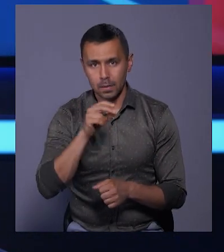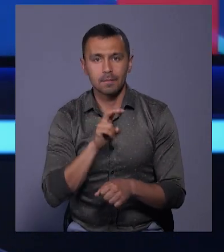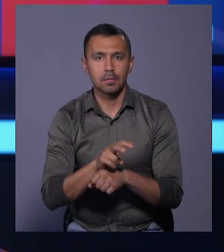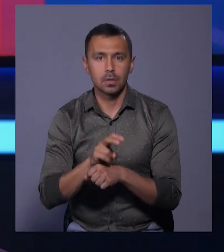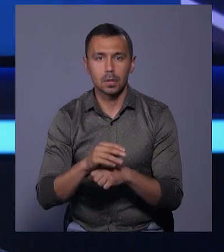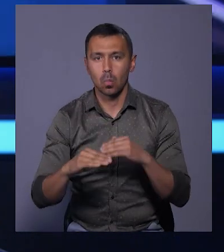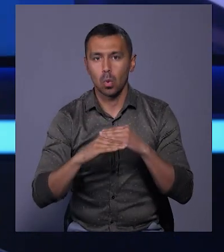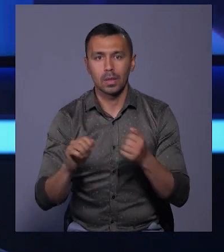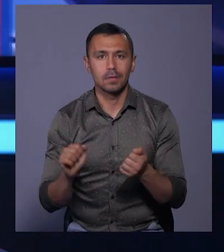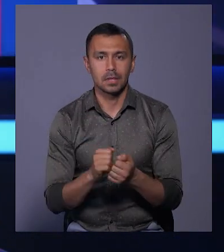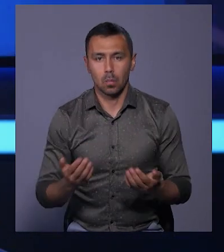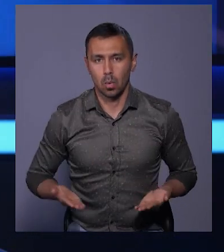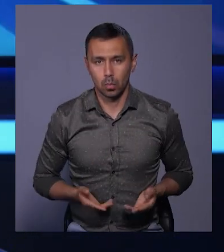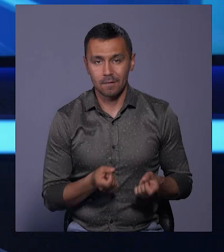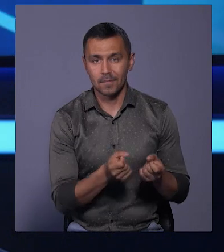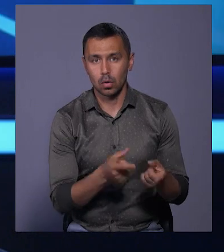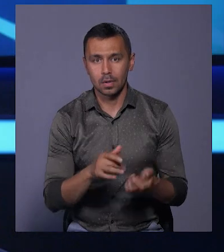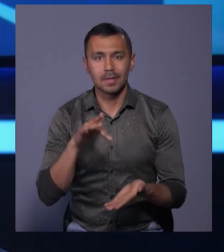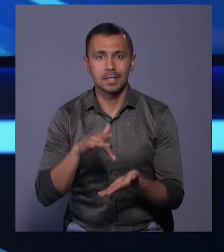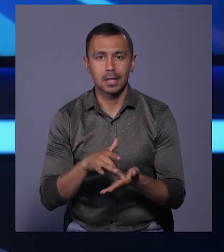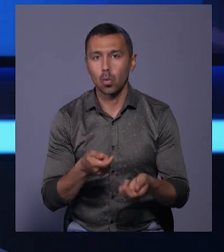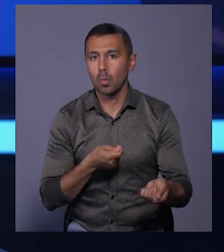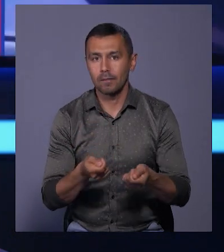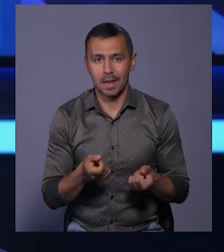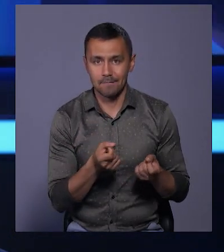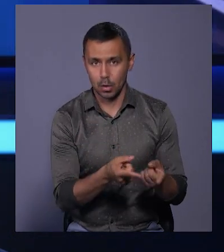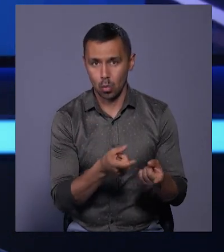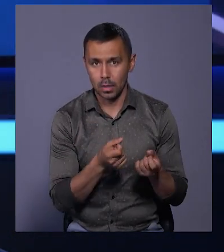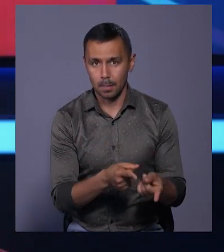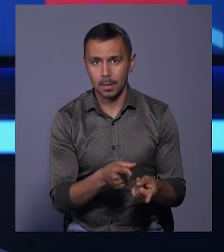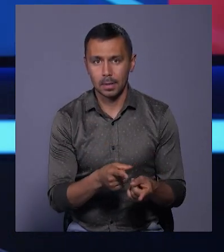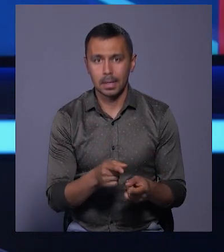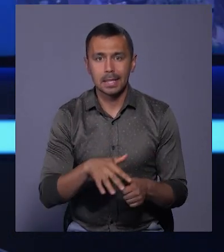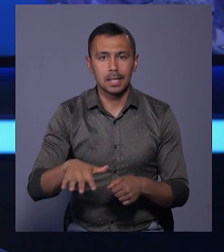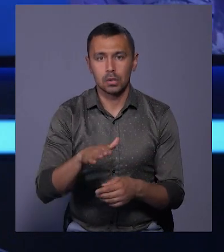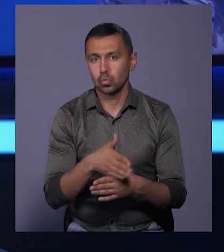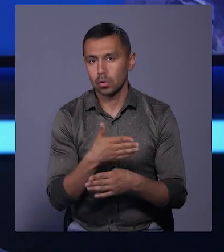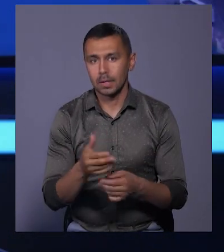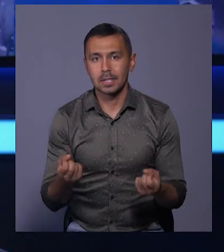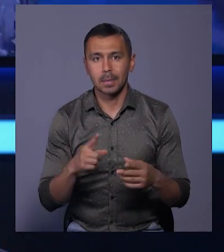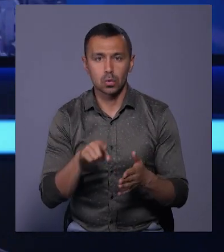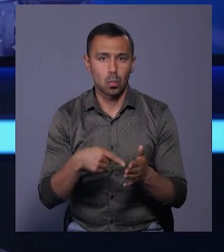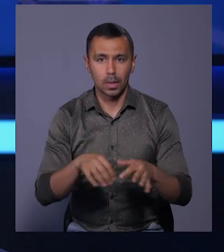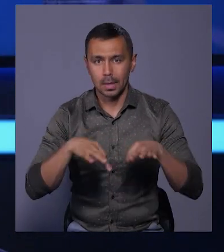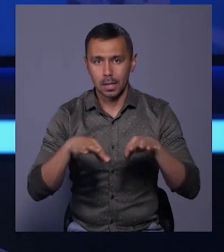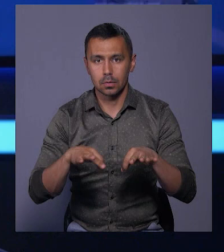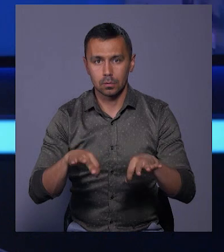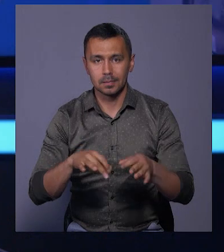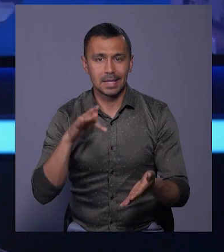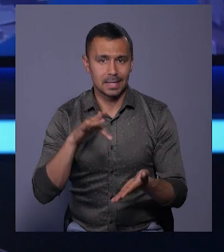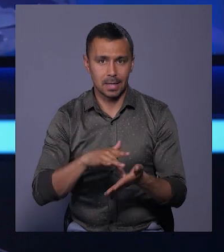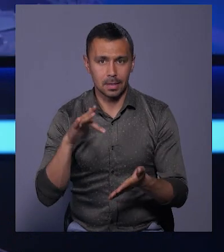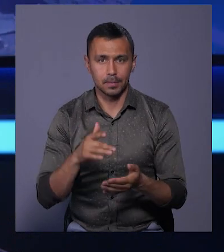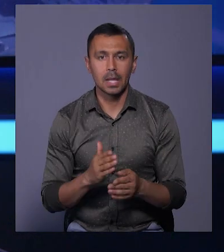відвідають полігон твердих побутових відходів, центр управління відходами, дільницю сортування спецкомунтрансу, гуфіцентр.